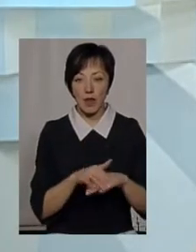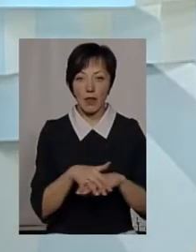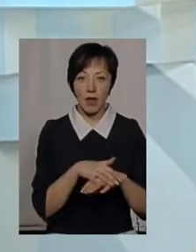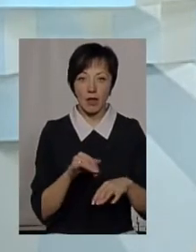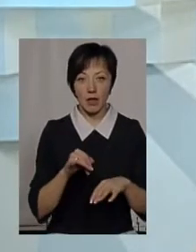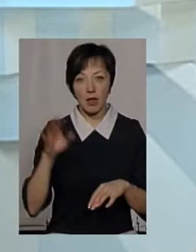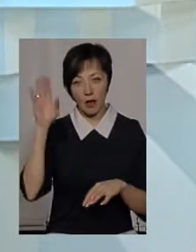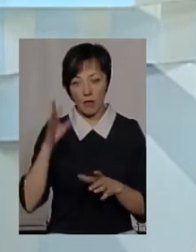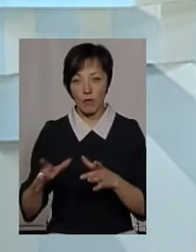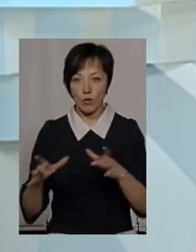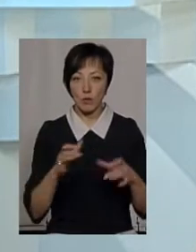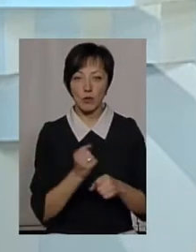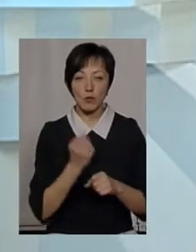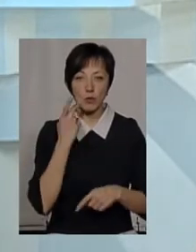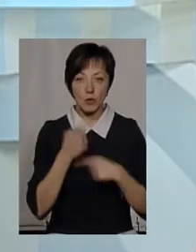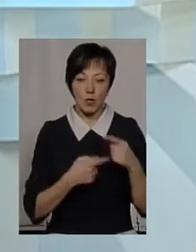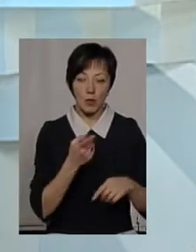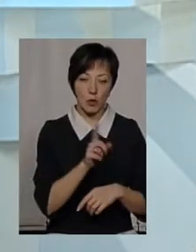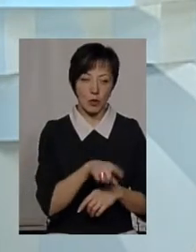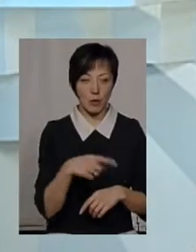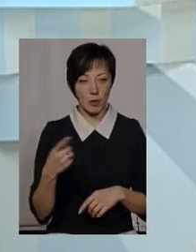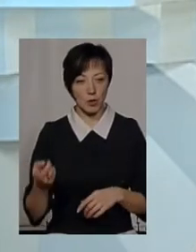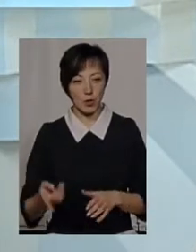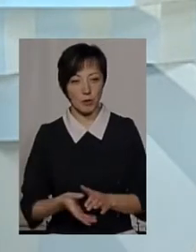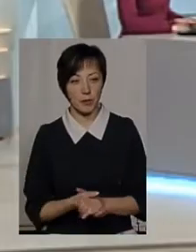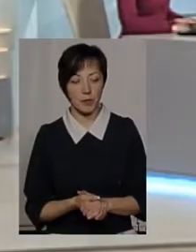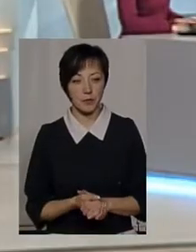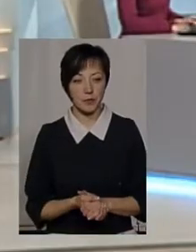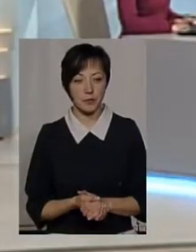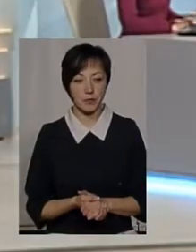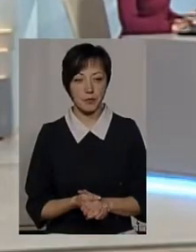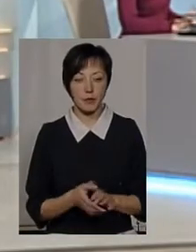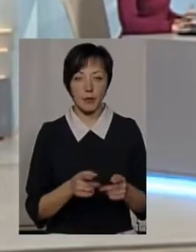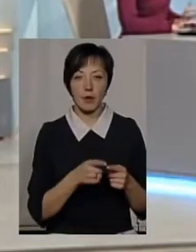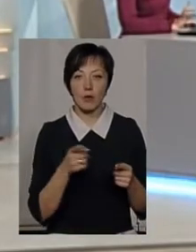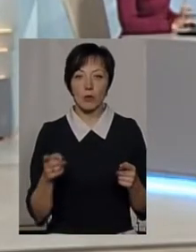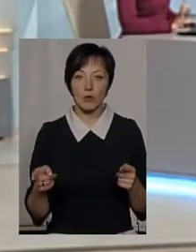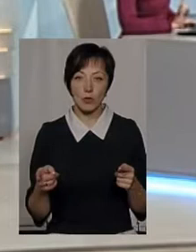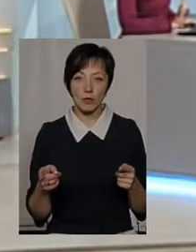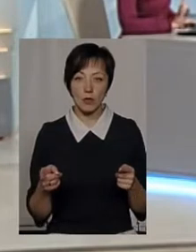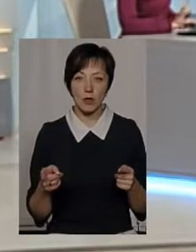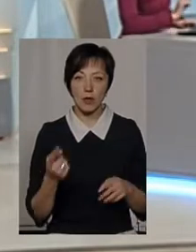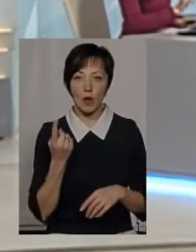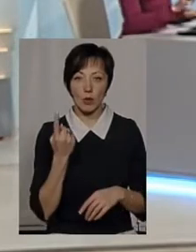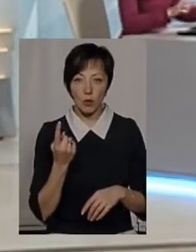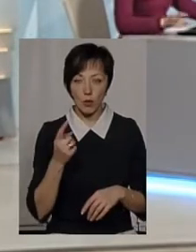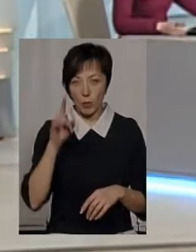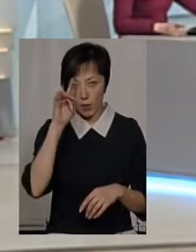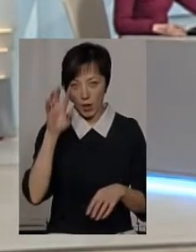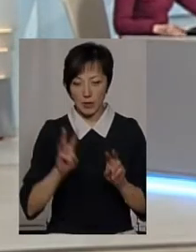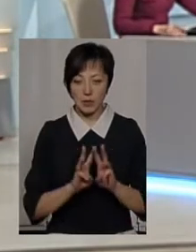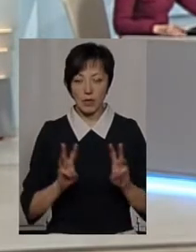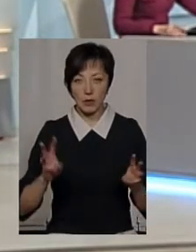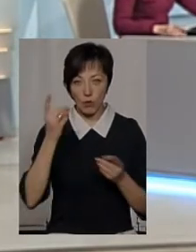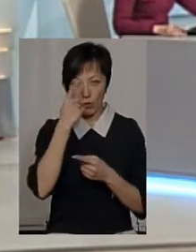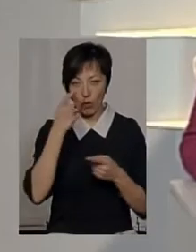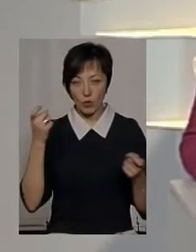на ринках, і на водоймах. Працюємо постійно або там, або там. От упродовж, на одному з популярних сайтів з